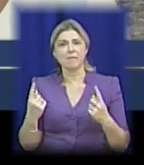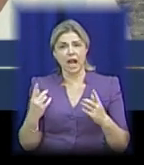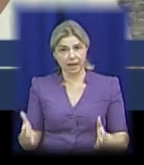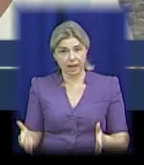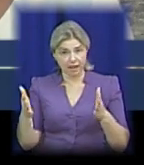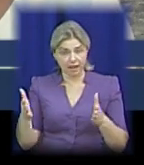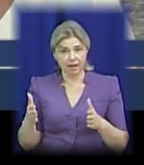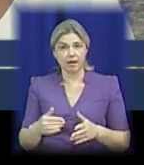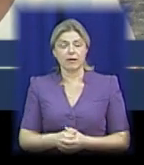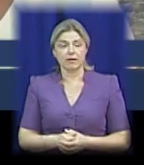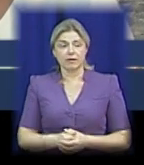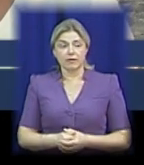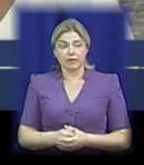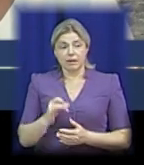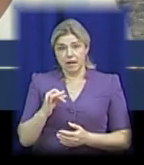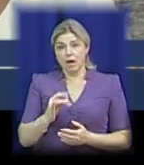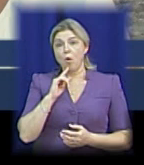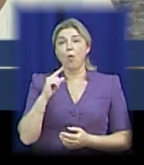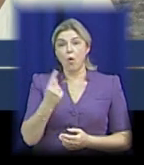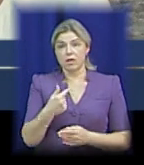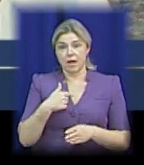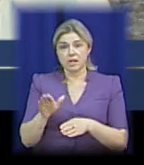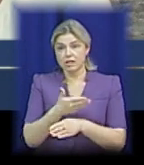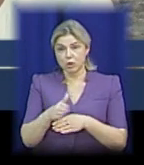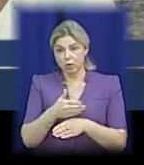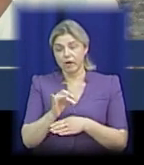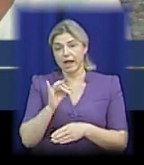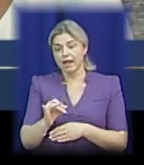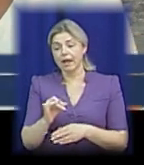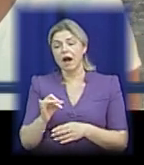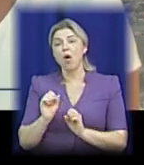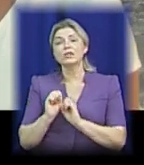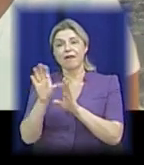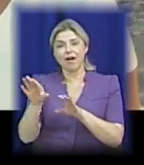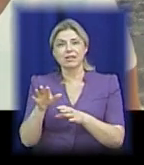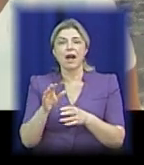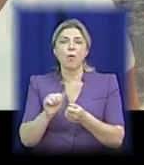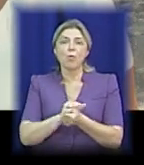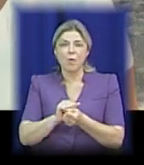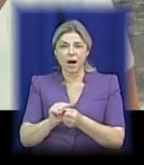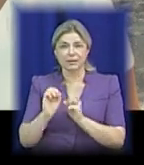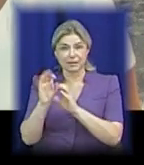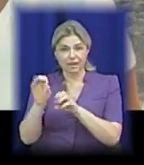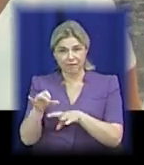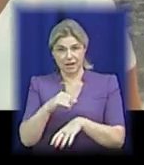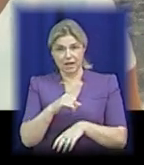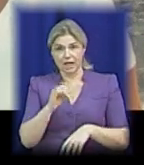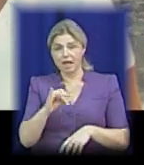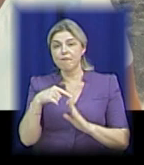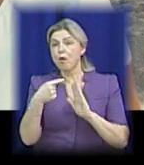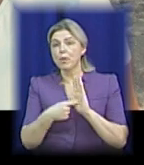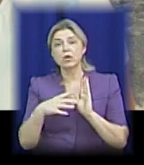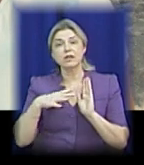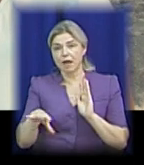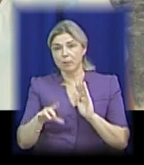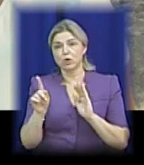і десь майже рік я сортувала, відносила в торсору вину до пункту прийому. Тут питання навіть не стояло в тому,